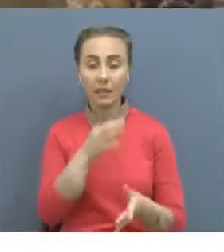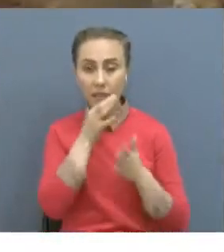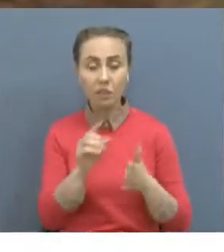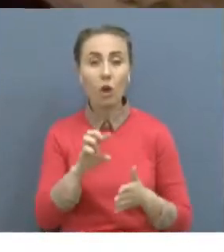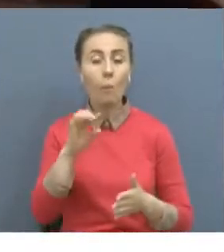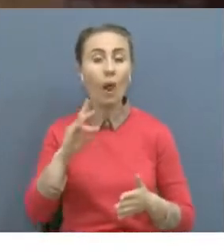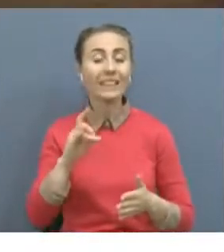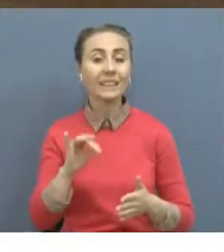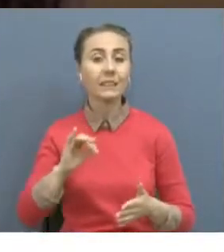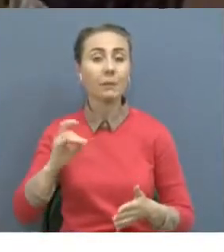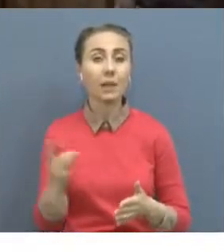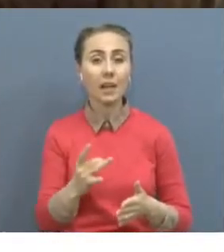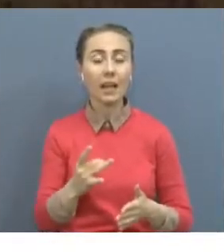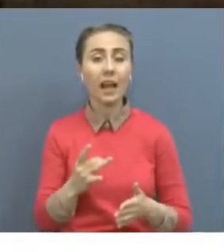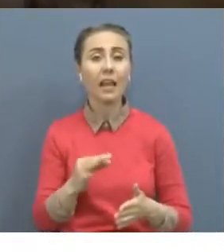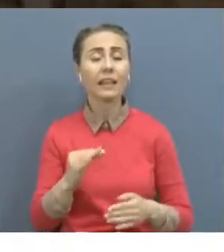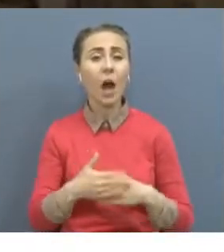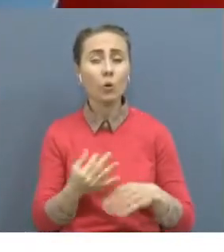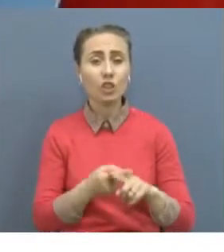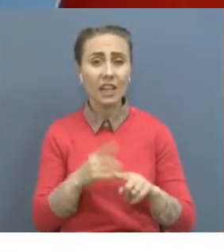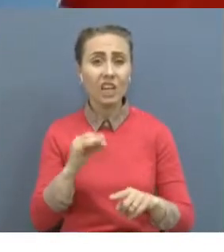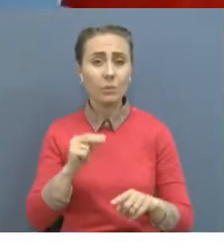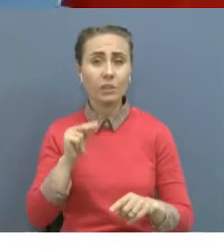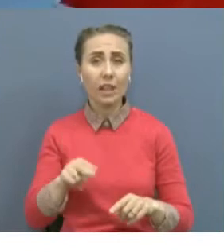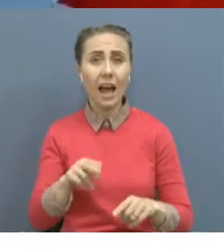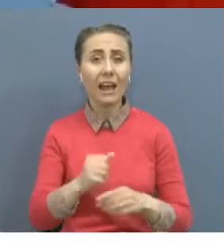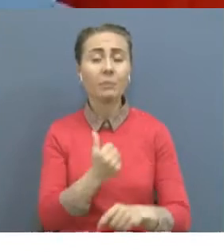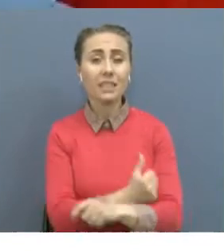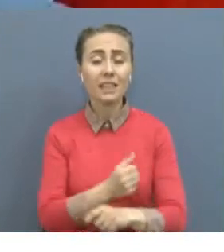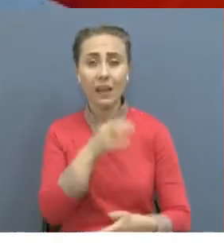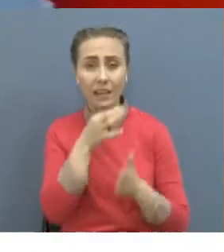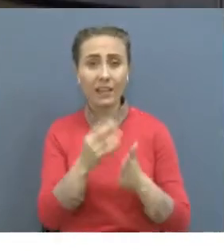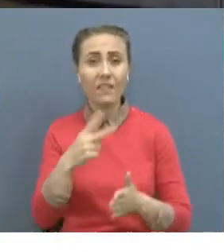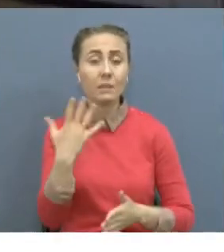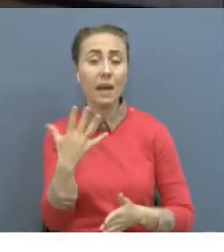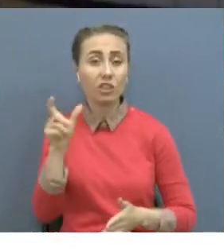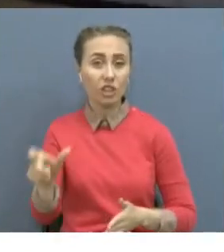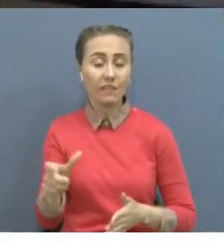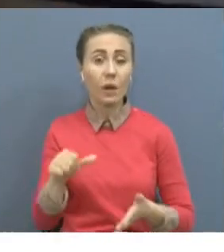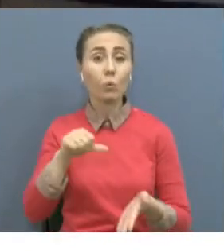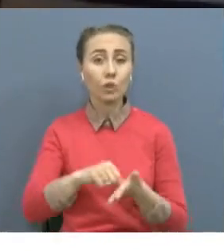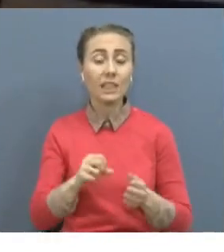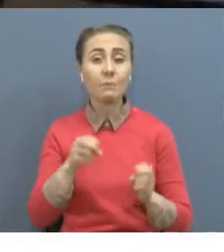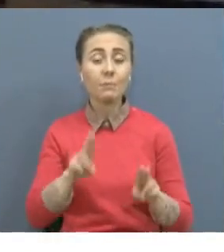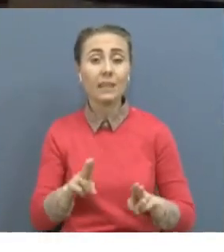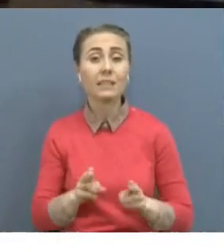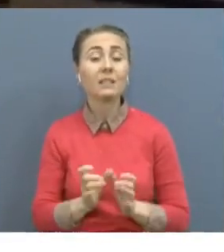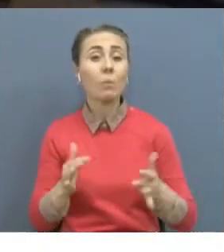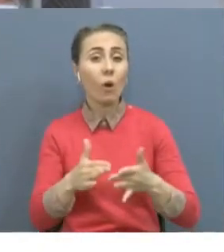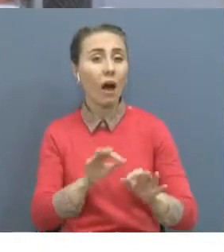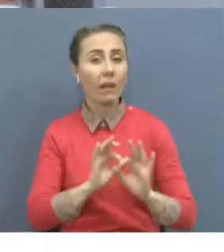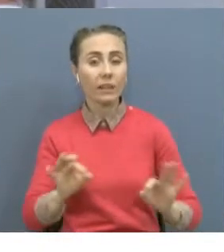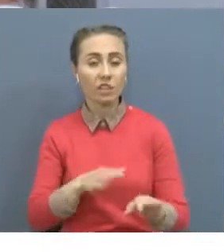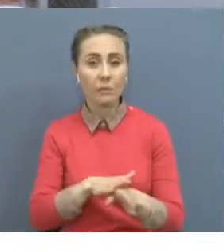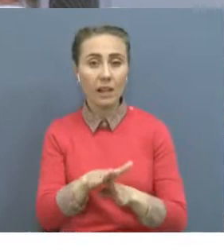бұзған 25 азамат әкімшілік жауап кешілікке тартылды. Міндеттерін мінсіз атқарған арнайы әскери жиынға қатсы ұшылар аудан